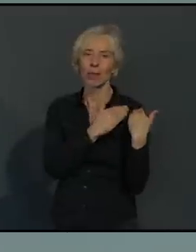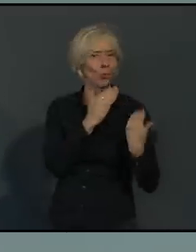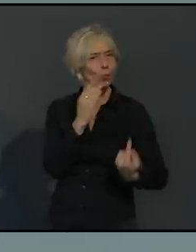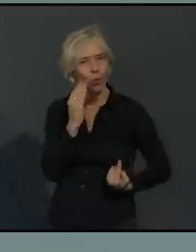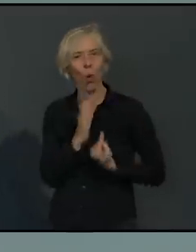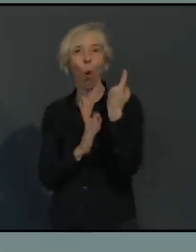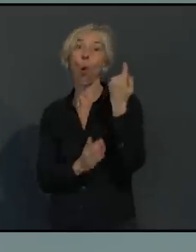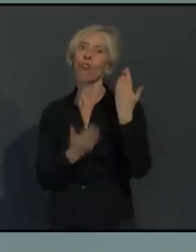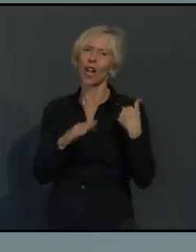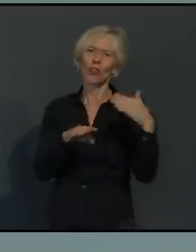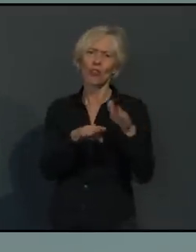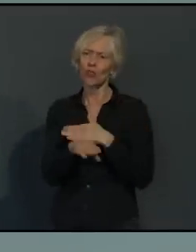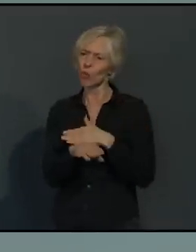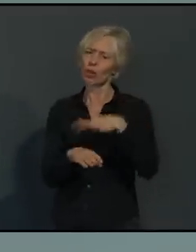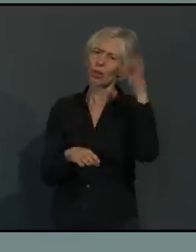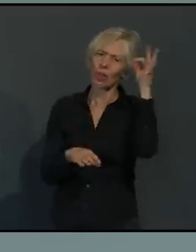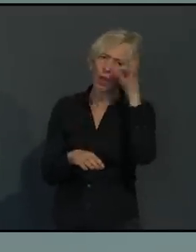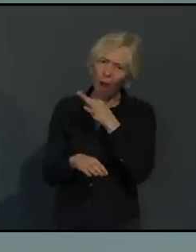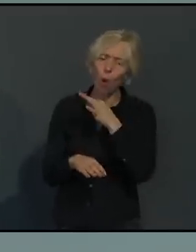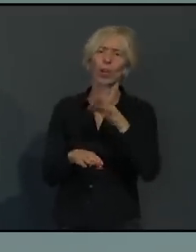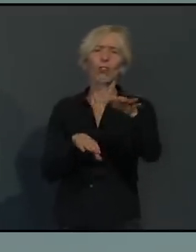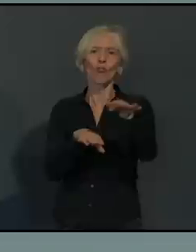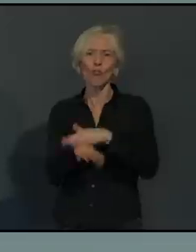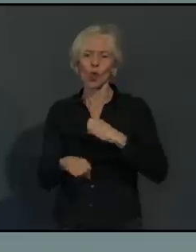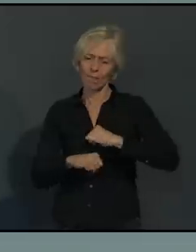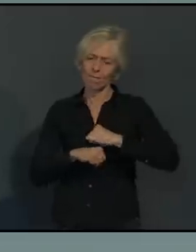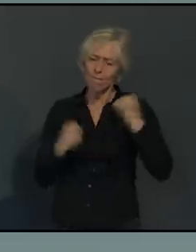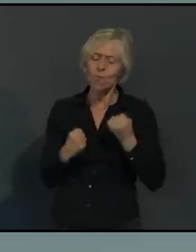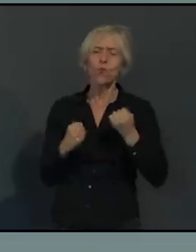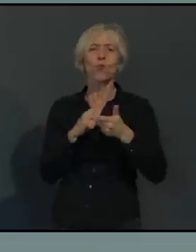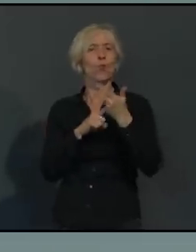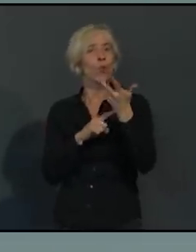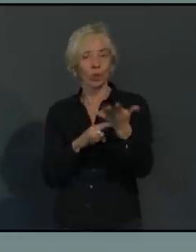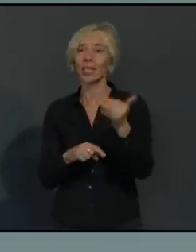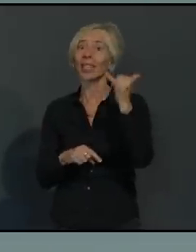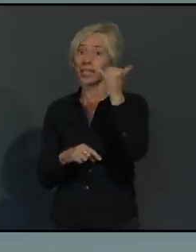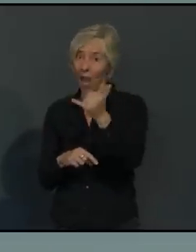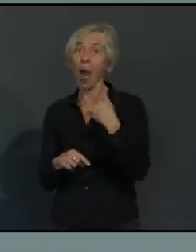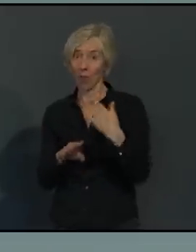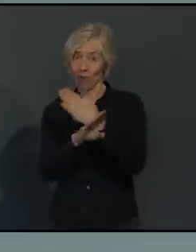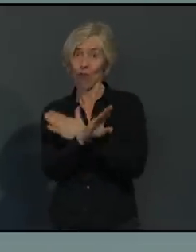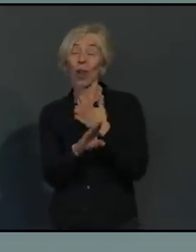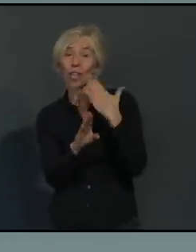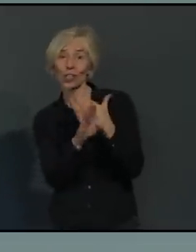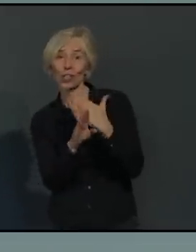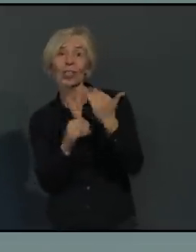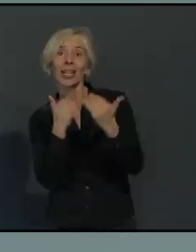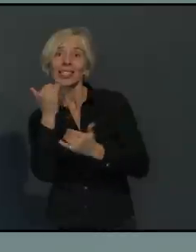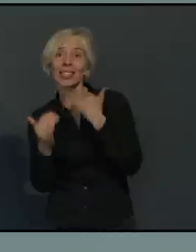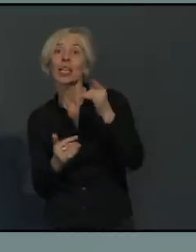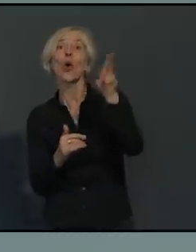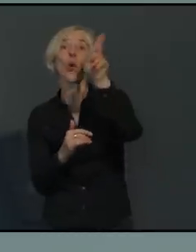was vielleicht auch Unverständnis hervorruft. Aber ich habe Ihnen vorher die Situation im Universitätsklinikum geschildert. Das ist